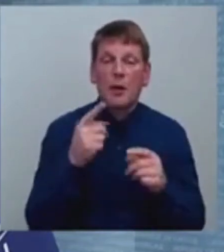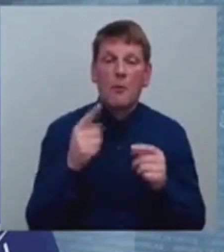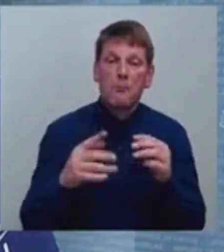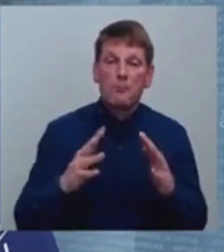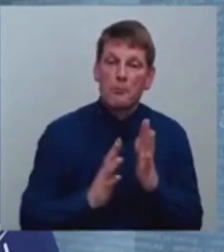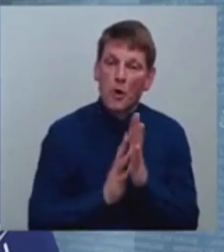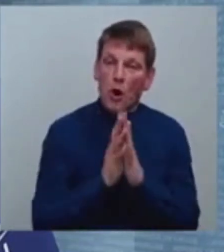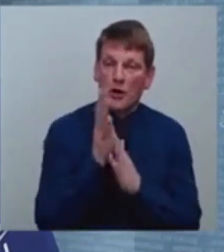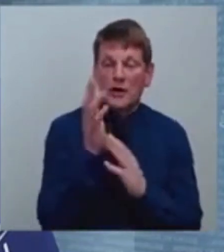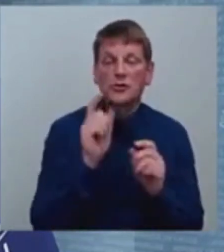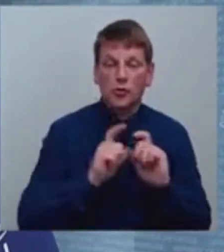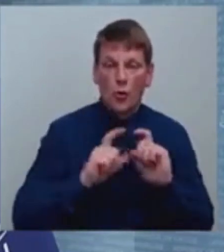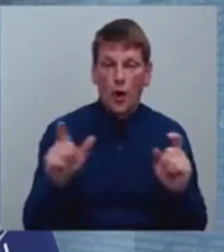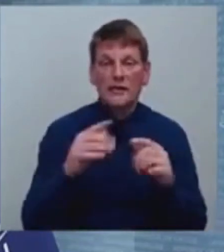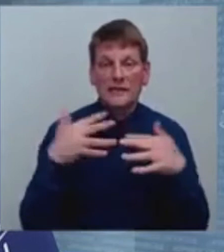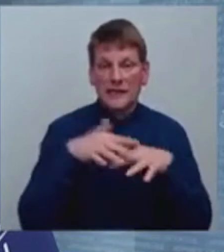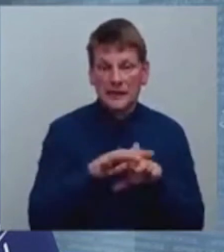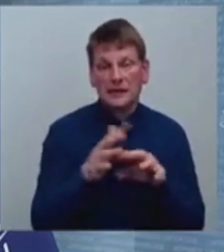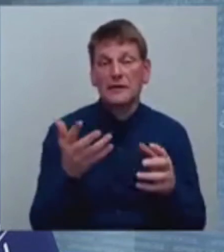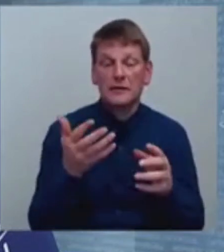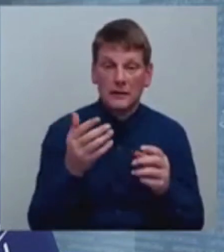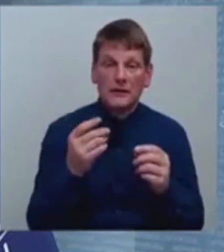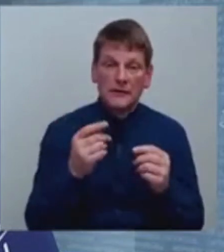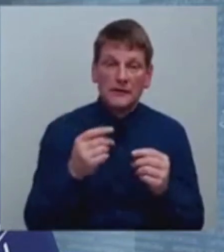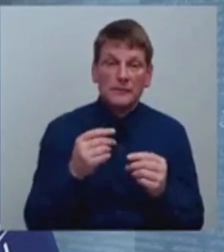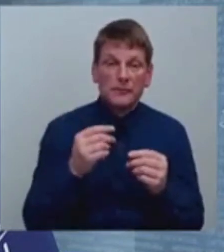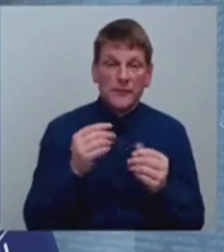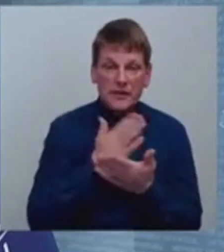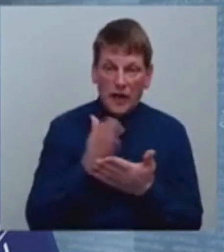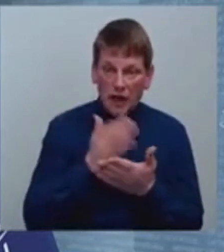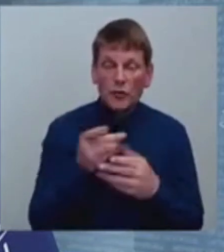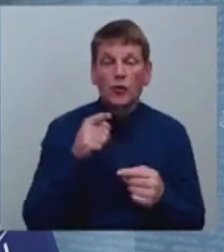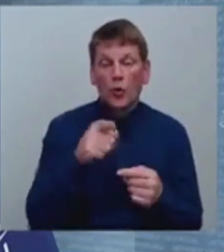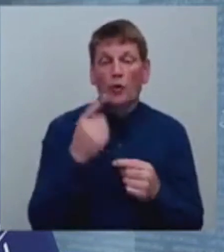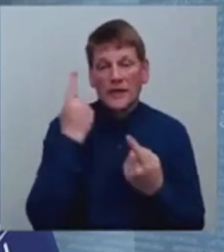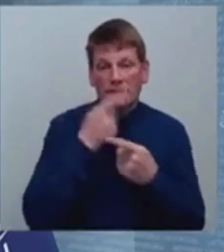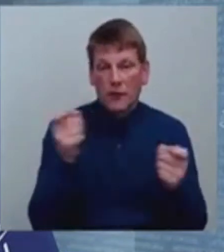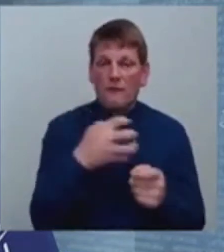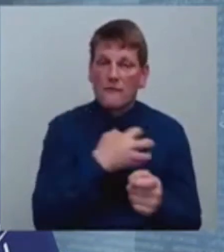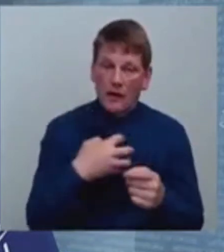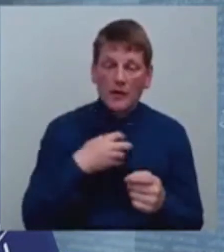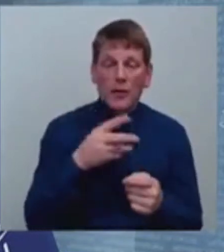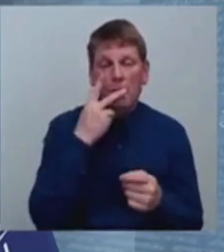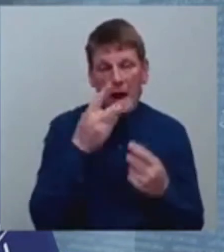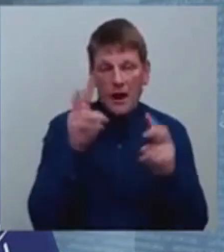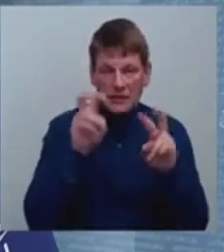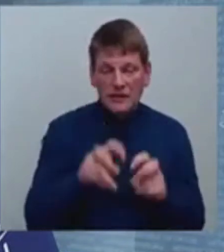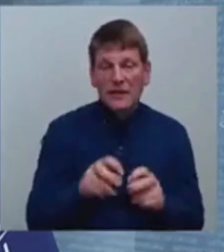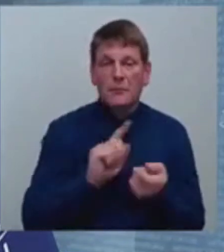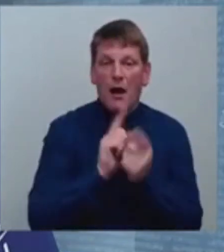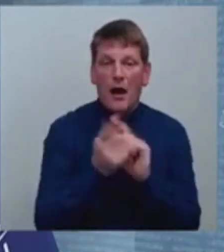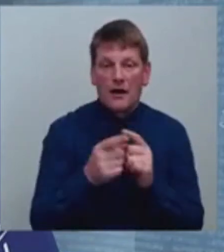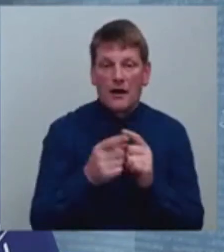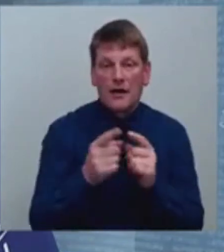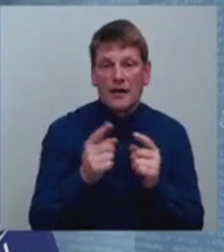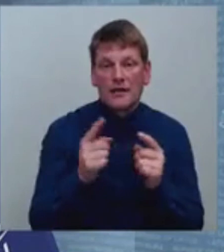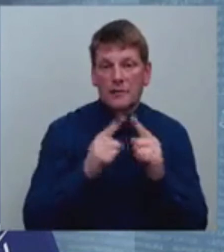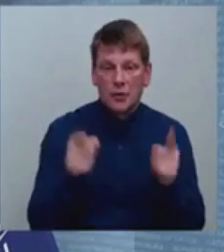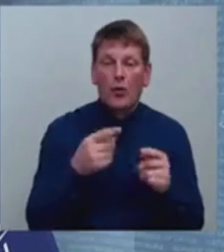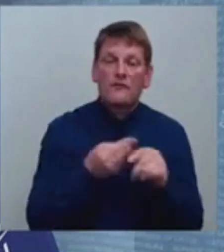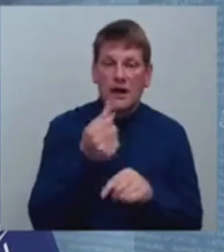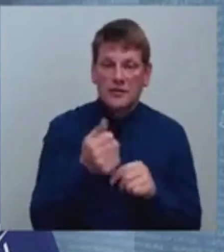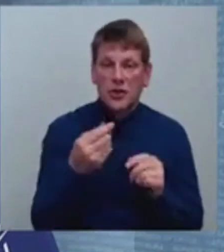un atbilstoši arī informēt valdību, respektīvi arī tātad par nepieciešama pārskatīt pārējais periodu un attiecīgi finansēšanas